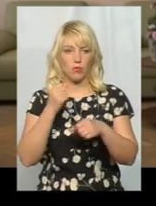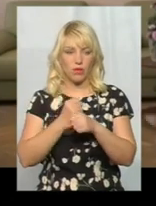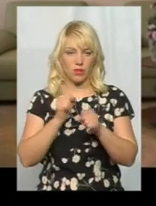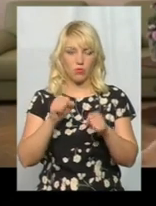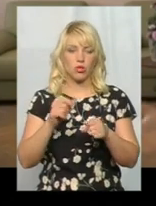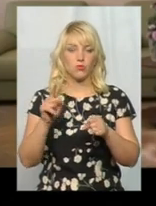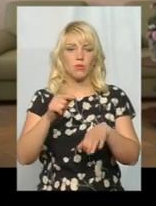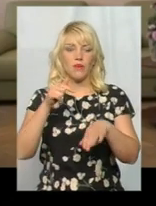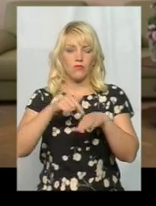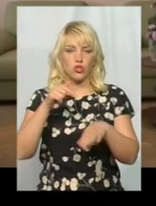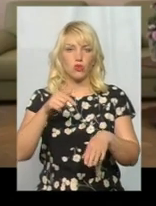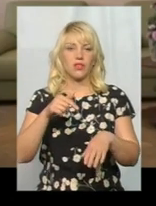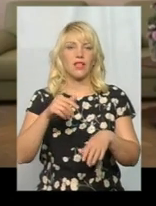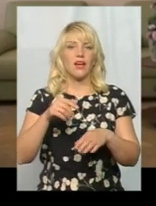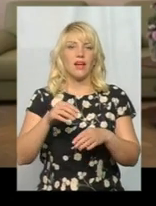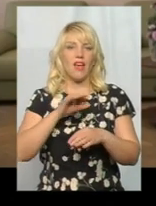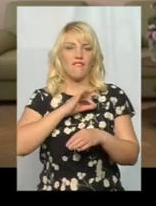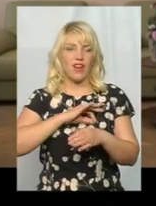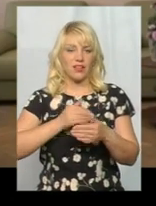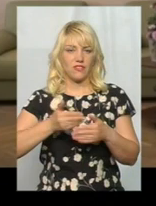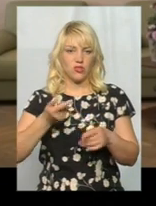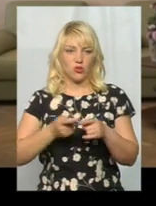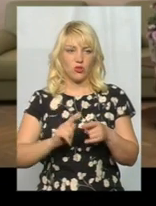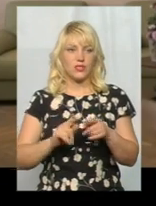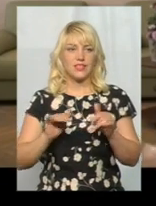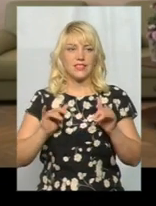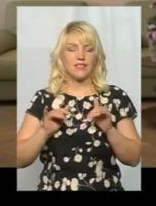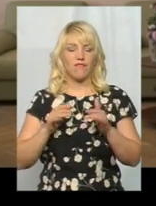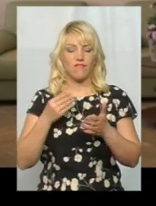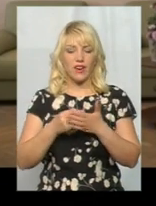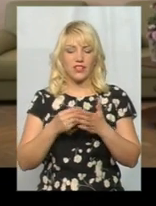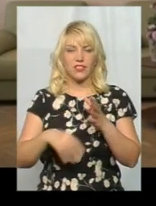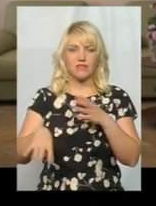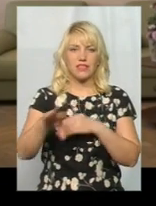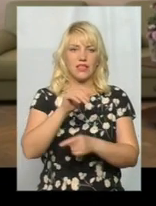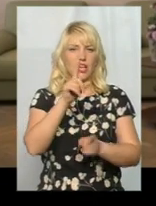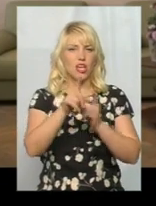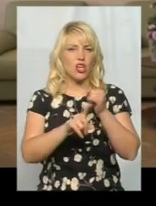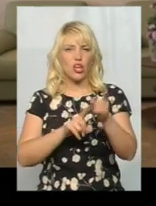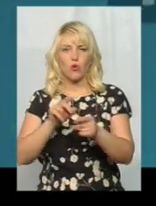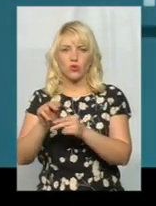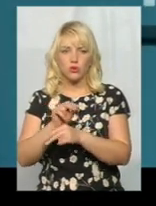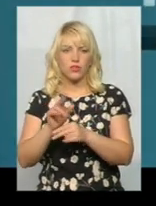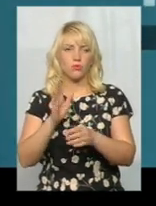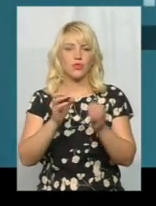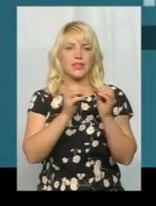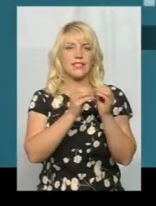від того, що будуть здійснені ті заходи. Бо вартість всієї реконструкції – це будуть десятки мільйонів.